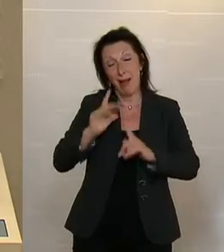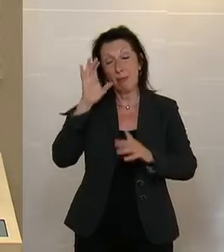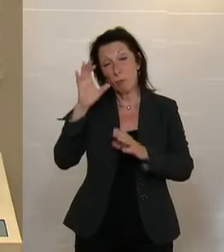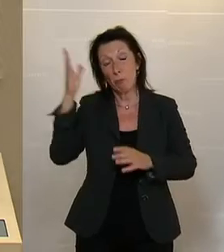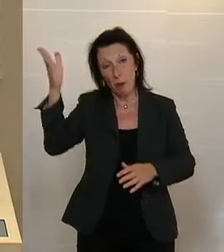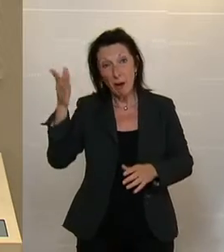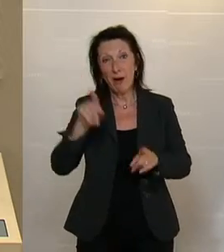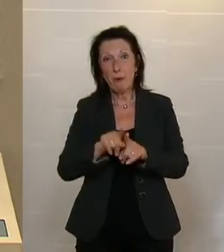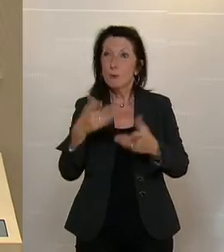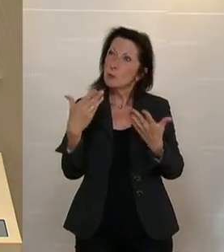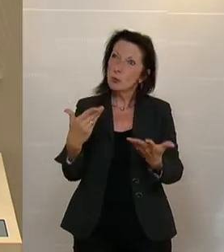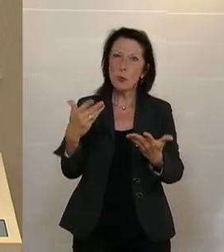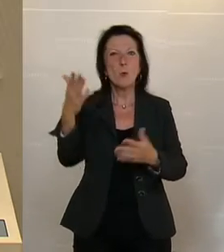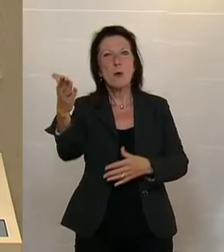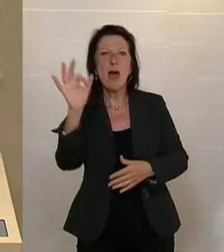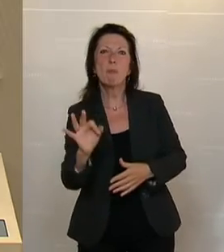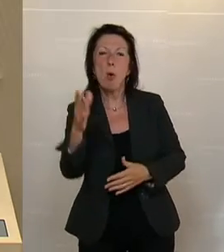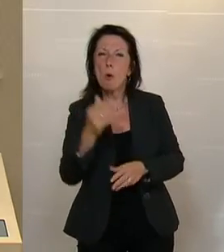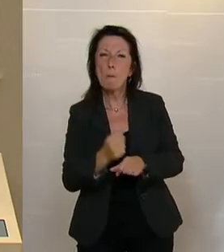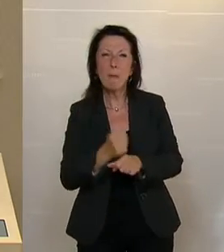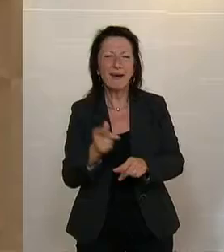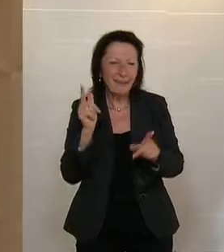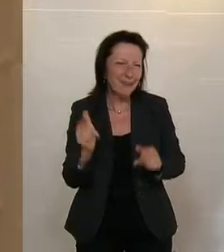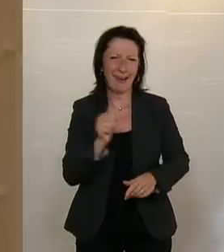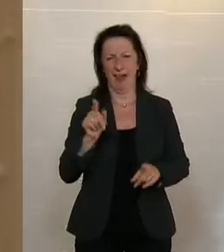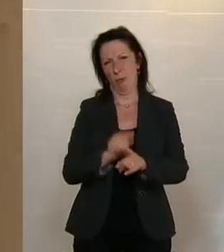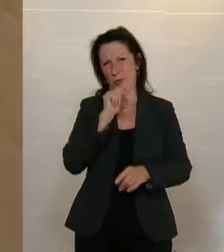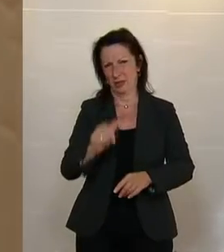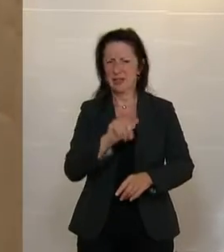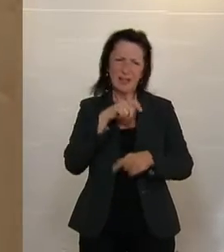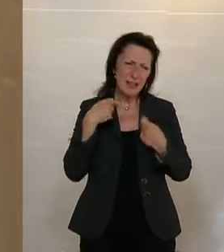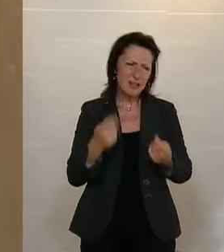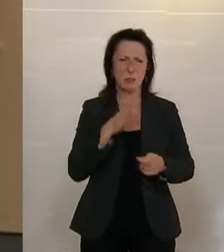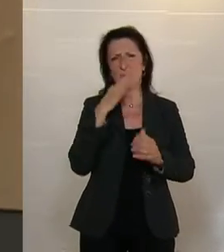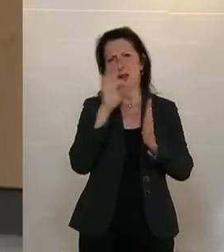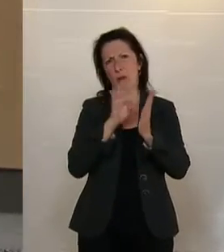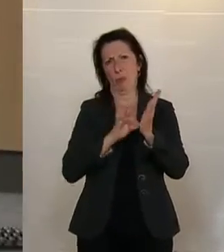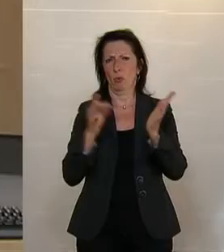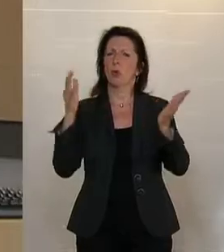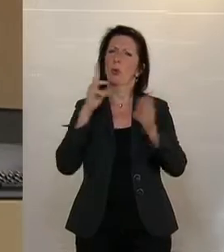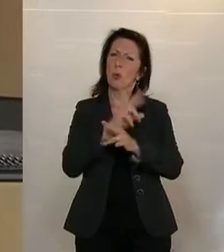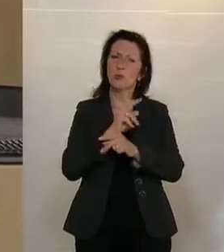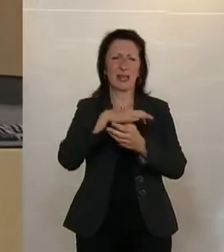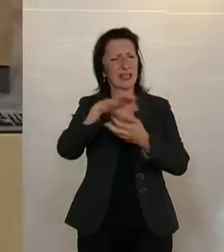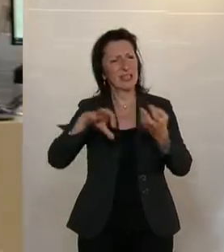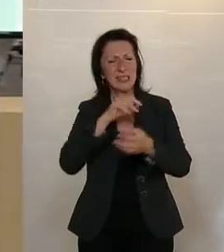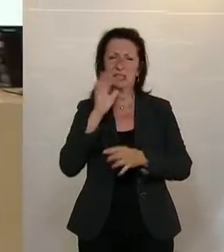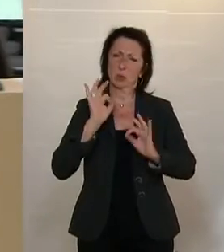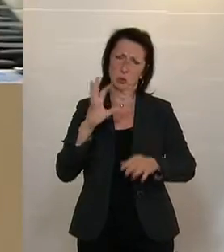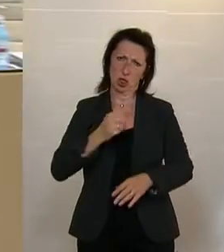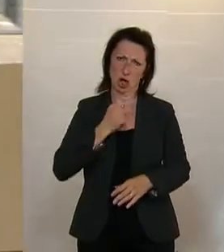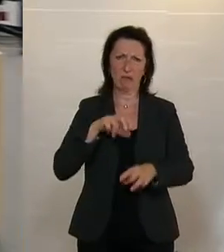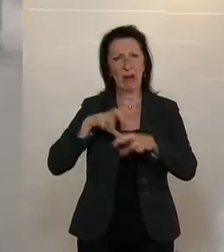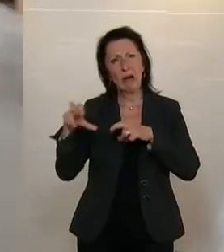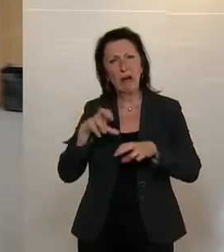so geht es halt dann auch nicht. Es gibt auch genug Punkte leider, wo Österreich schlecht durch die Krise gekommen ist, wo die Regierung wirklich viel